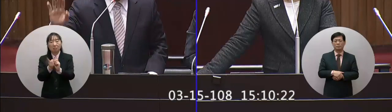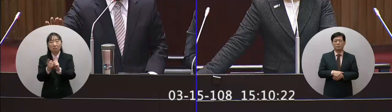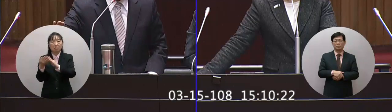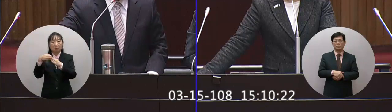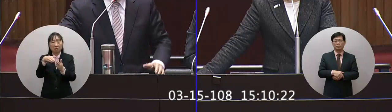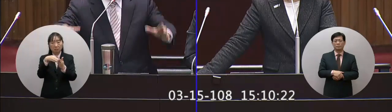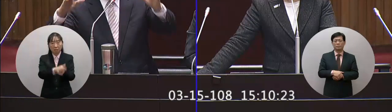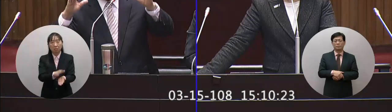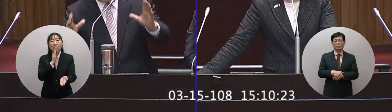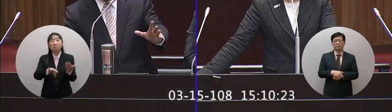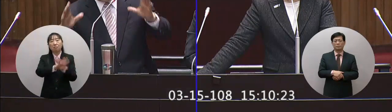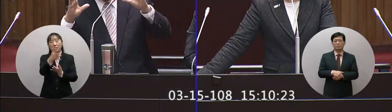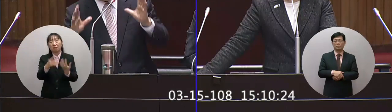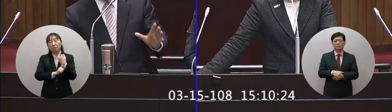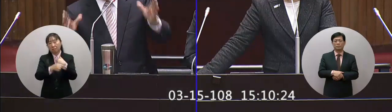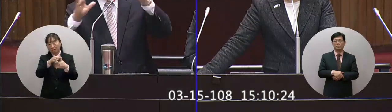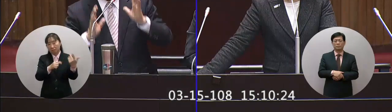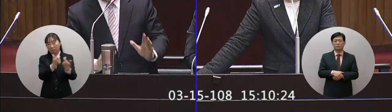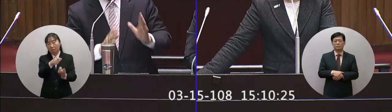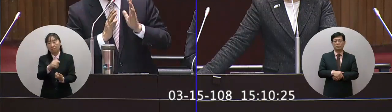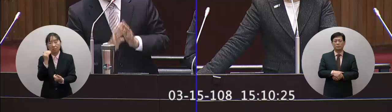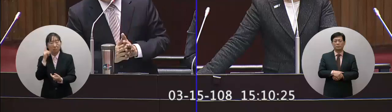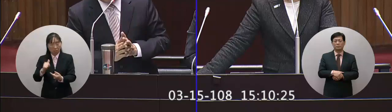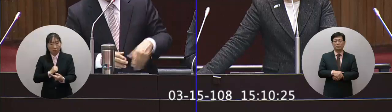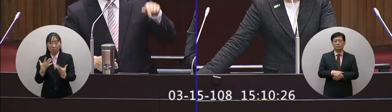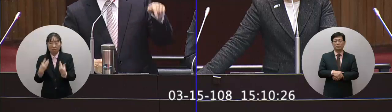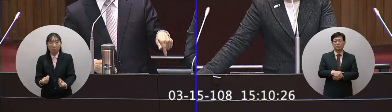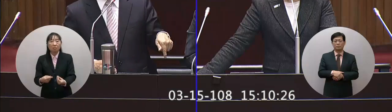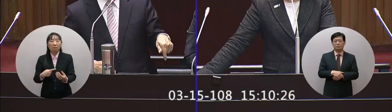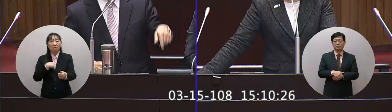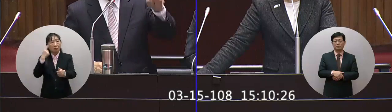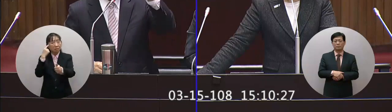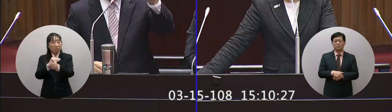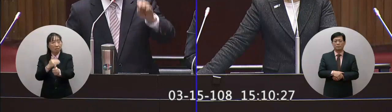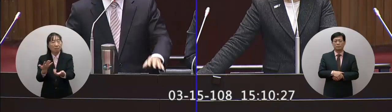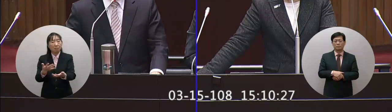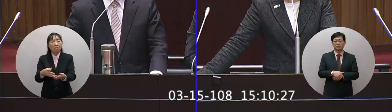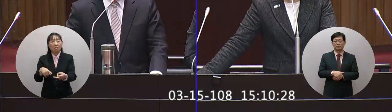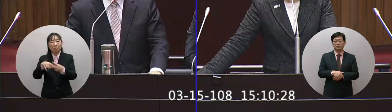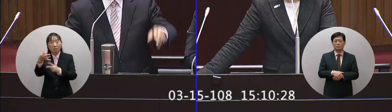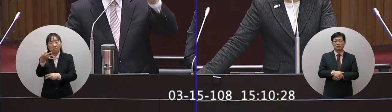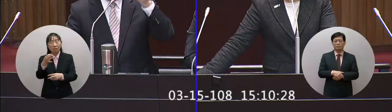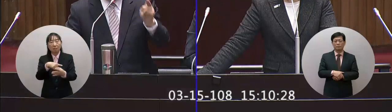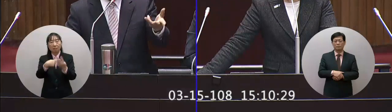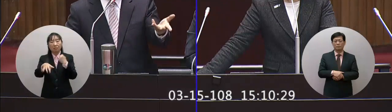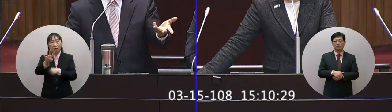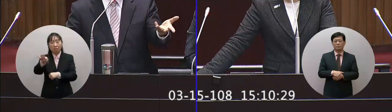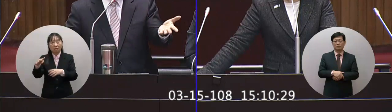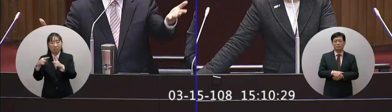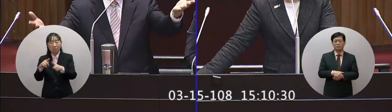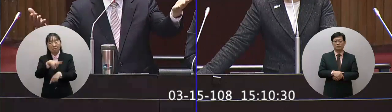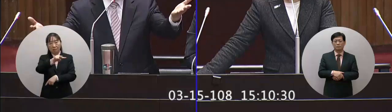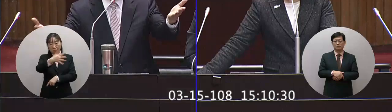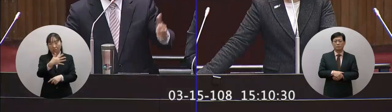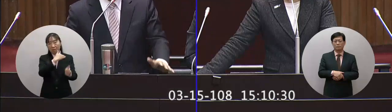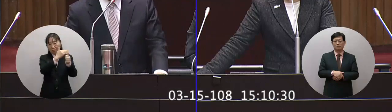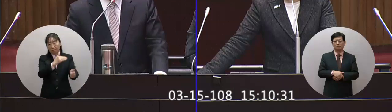是另外的法律處理如果是他不得已要採檢員工這個公司全部四千員工有兩千五百人